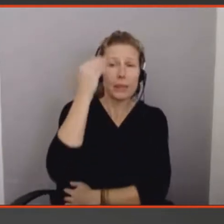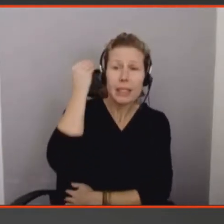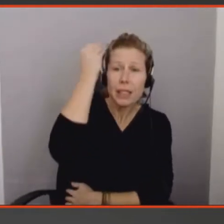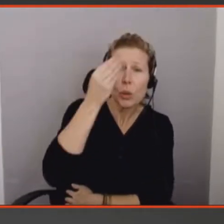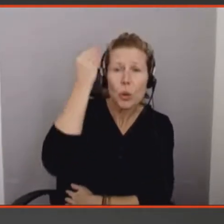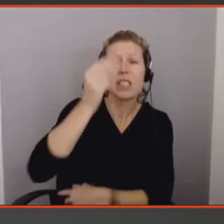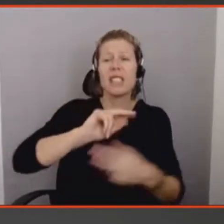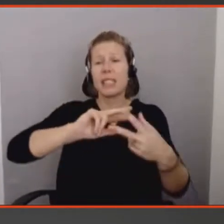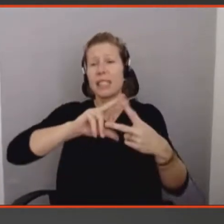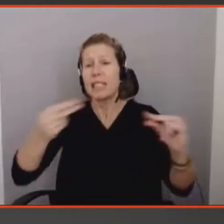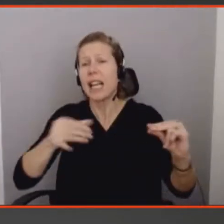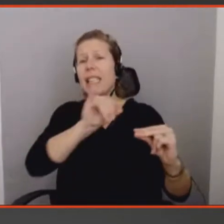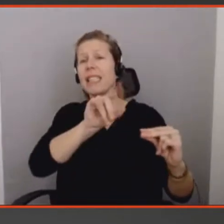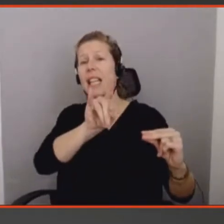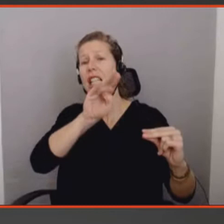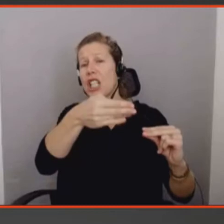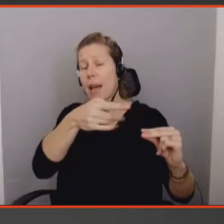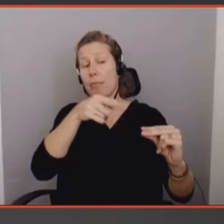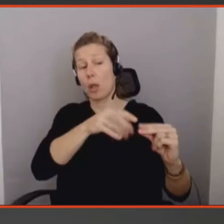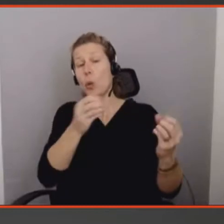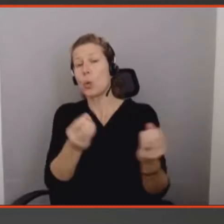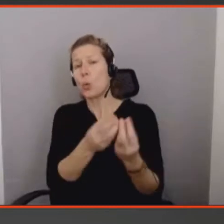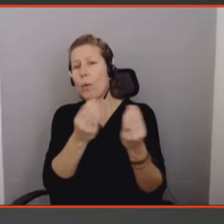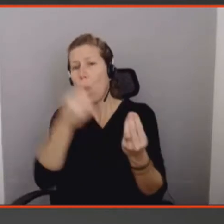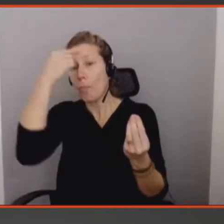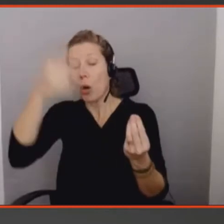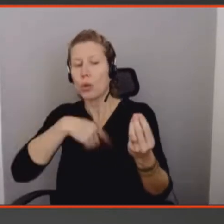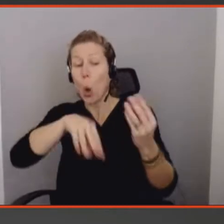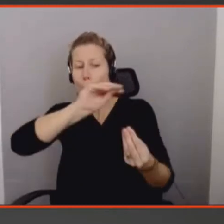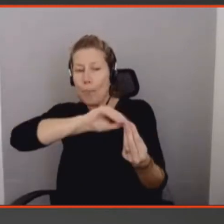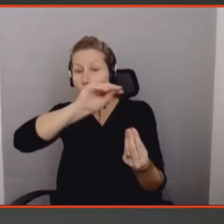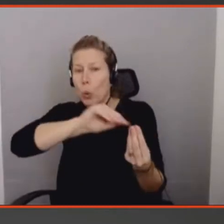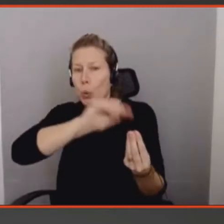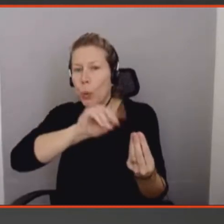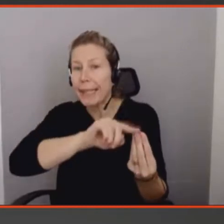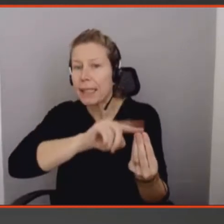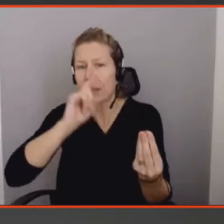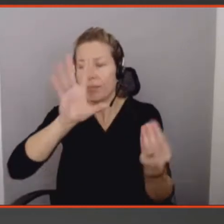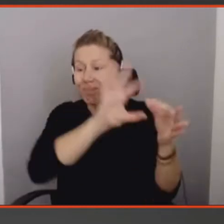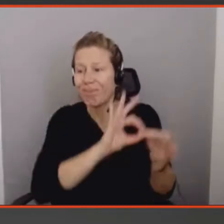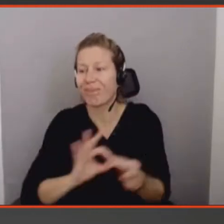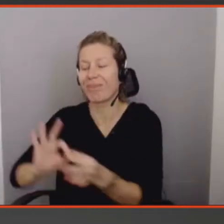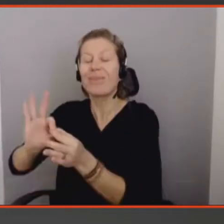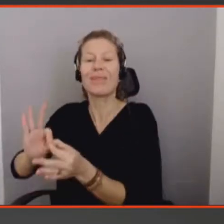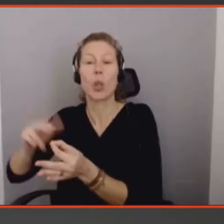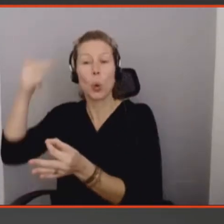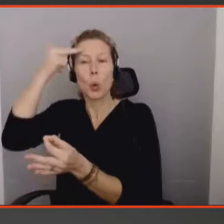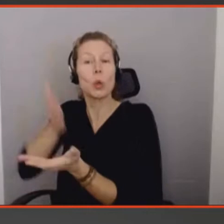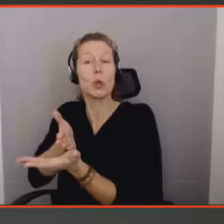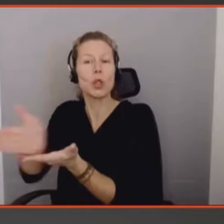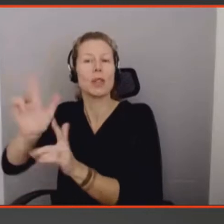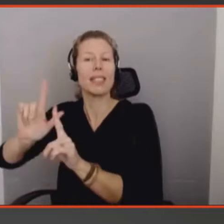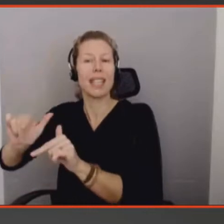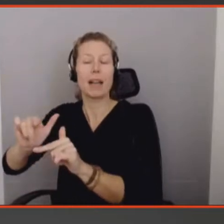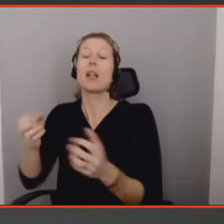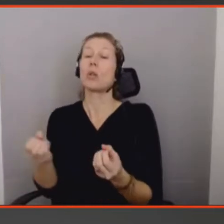entre l'attachement au produit et la notion de sens, la notion de meaningfulness. Donc ici, vous voyez que les produits meaningfuls sont en fait